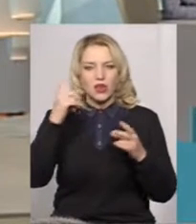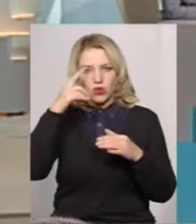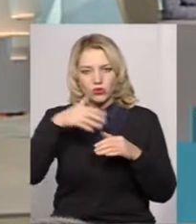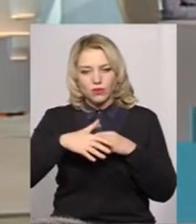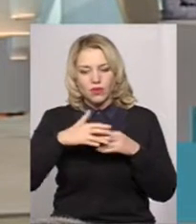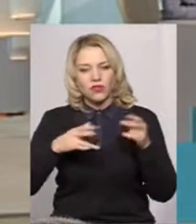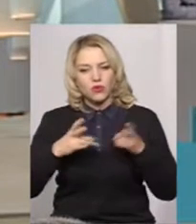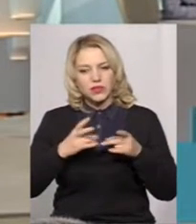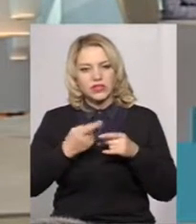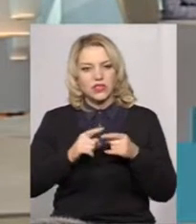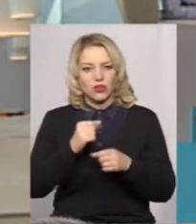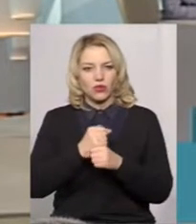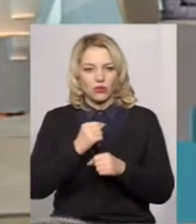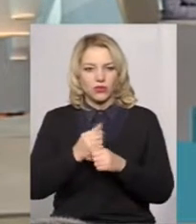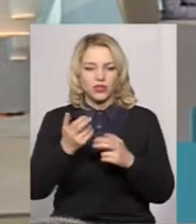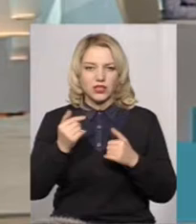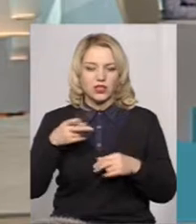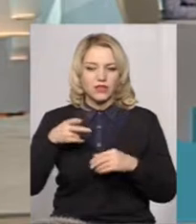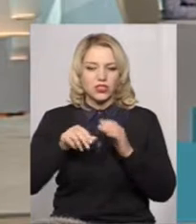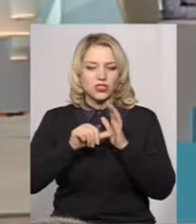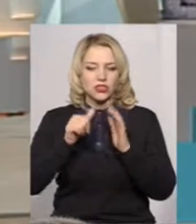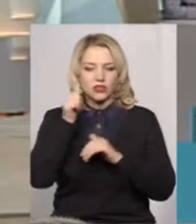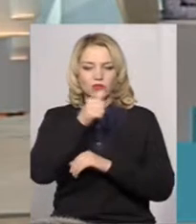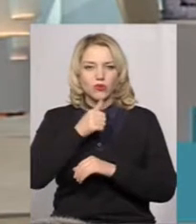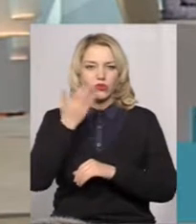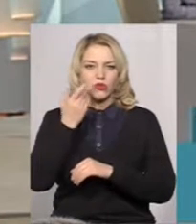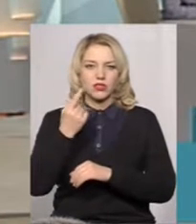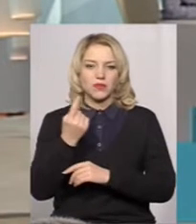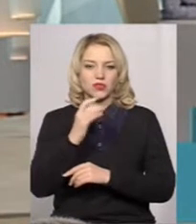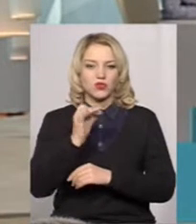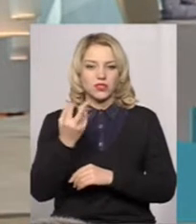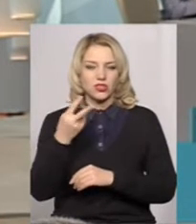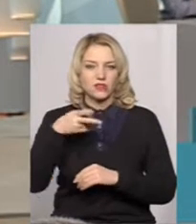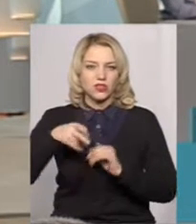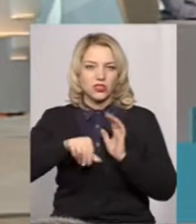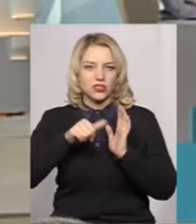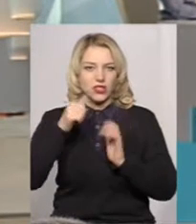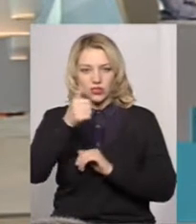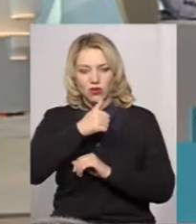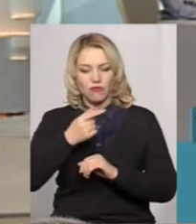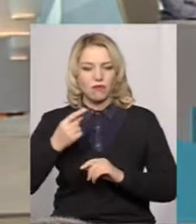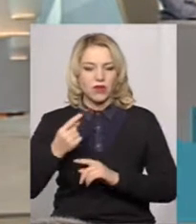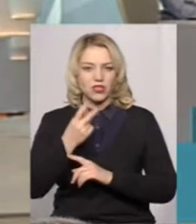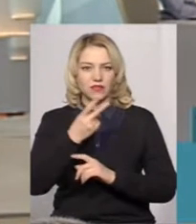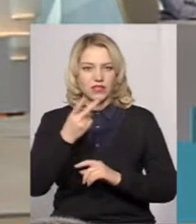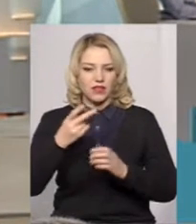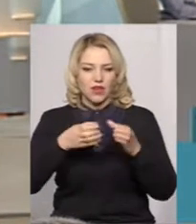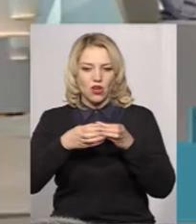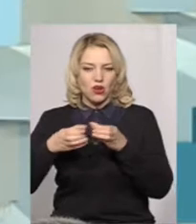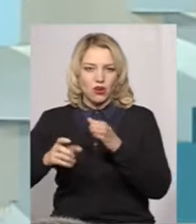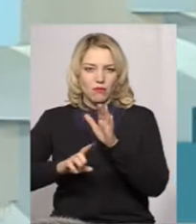Будемо говорити відверто, в 2016 році, коли з 1 січня, фактично, 16 року перших 22 громади стартанули,